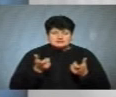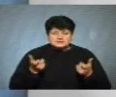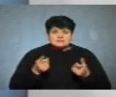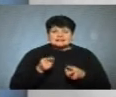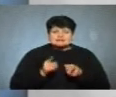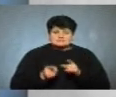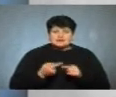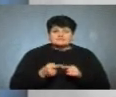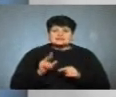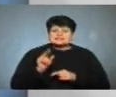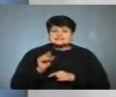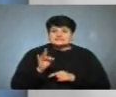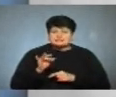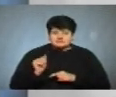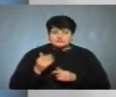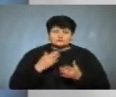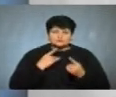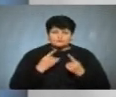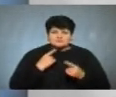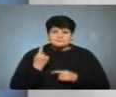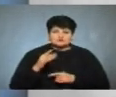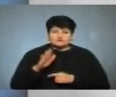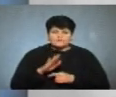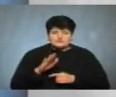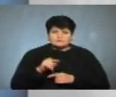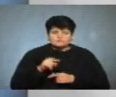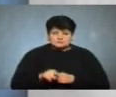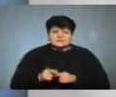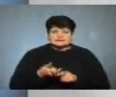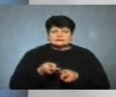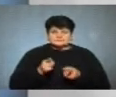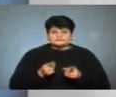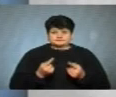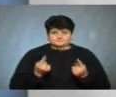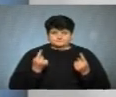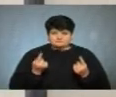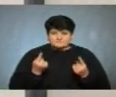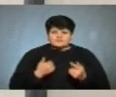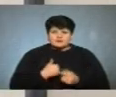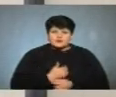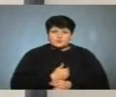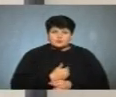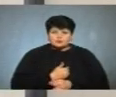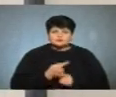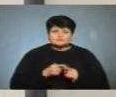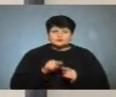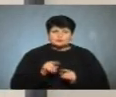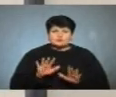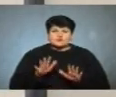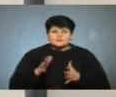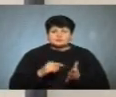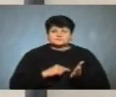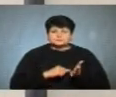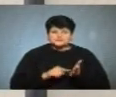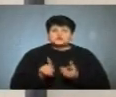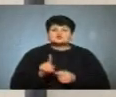насправді цифра, якщо ми говоримо з 1 вересня, вона надзвичайно висока. Але я хочу в цьому моменті наголосити,